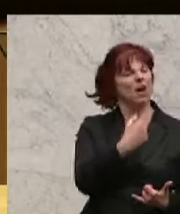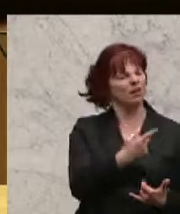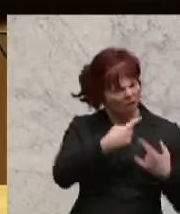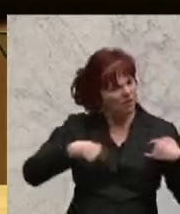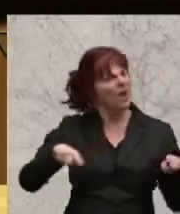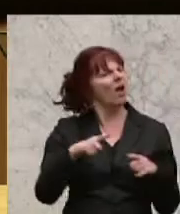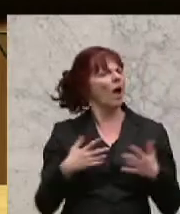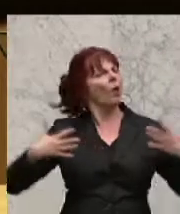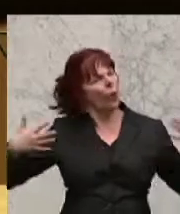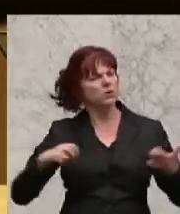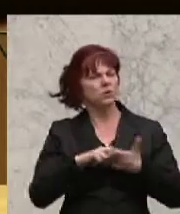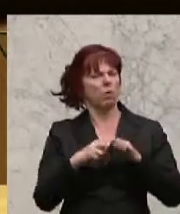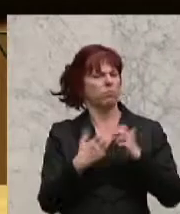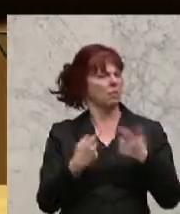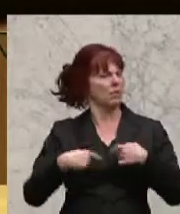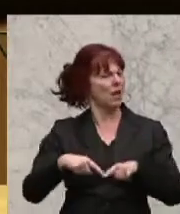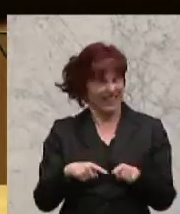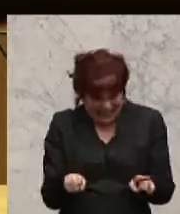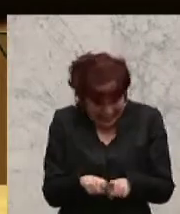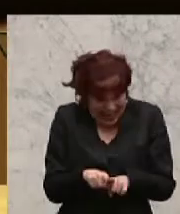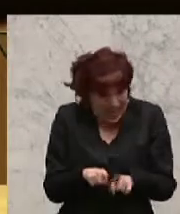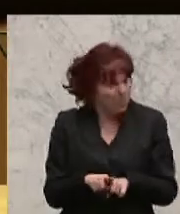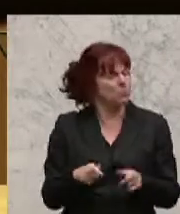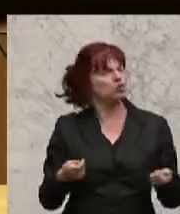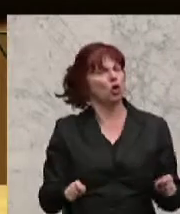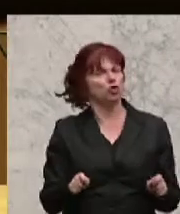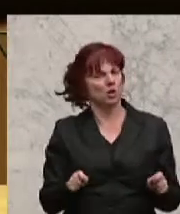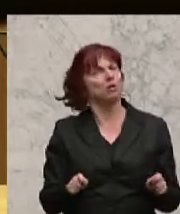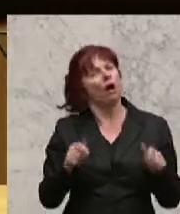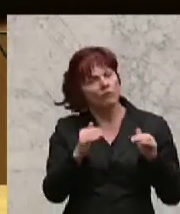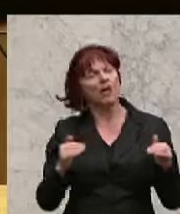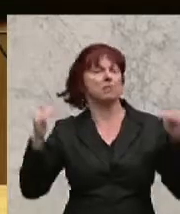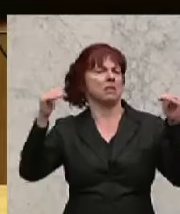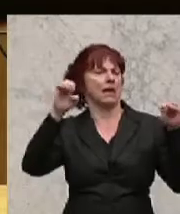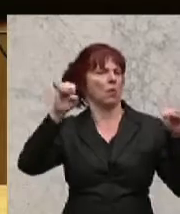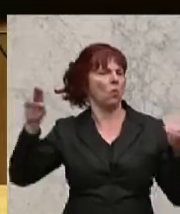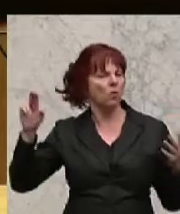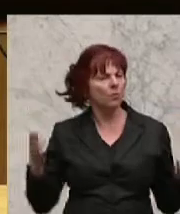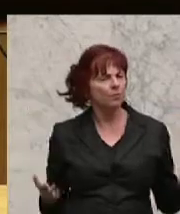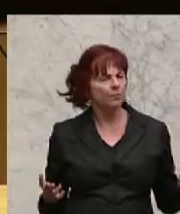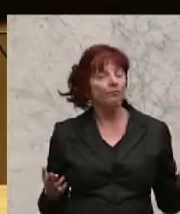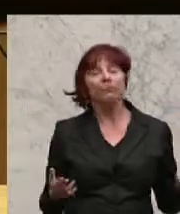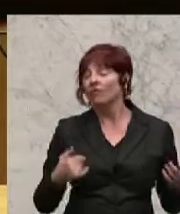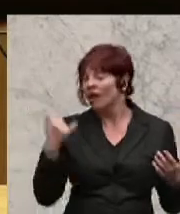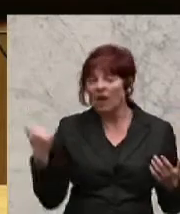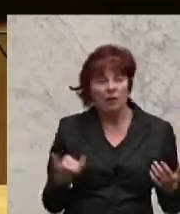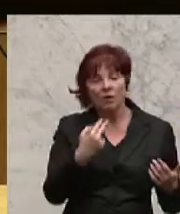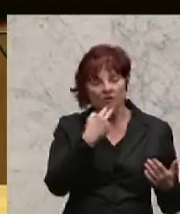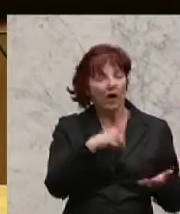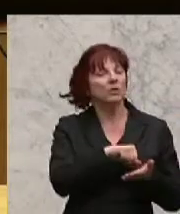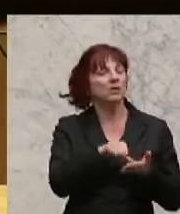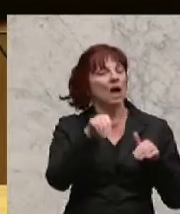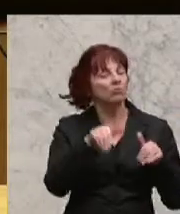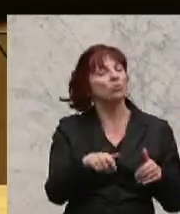Problem ist bei den Ländern, haben genau das beschlossen und das geht immer auf den Rücken der Steuerzahler. Die, die hier sitzen, beschließen das und ausbaden müssen es andere.